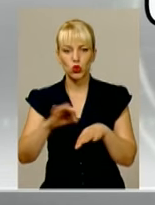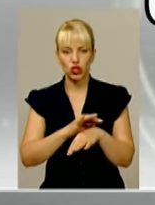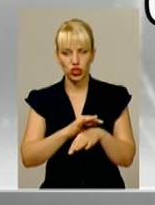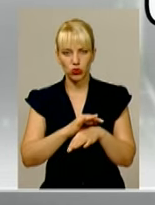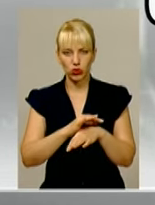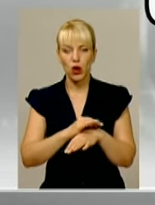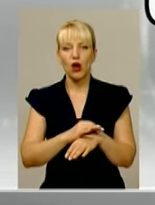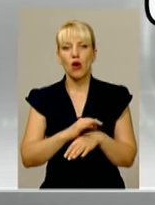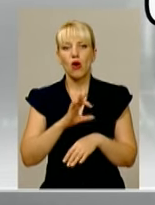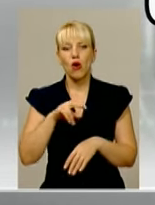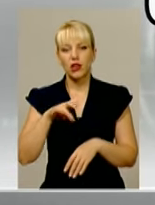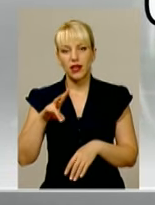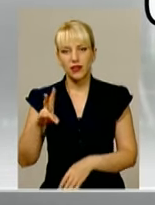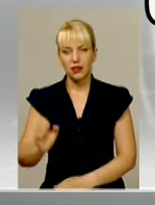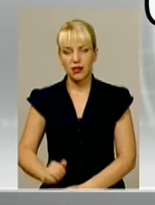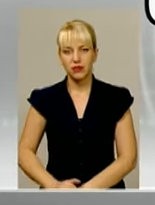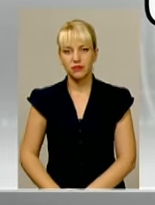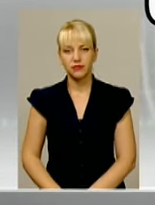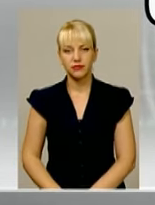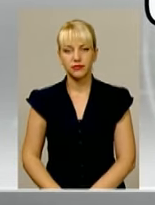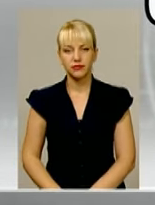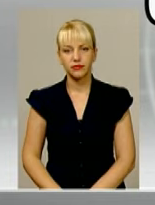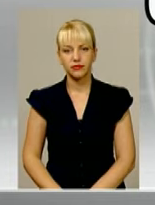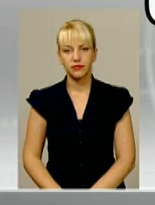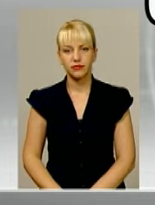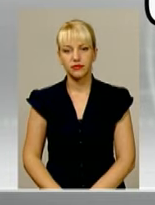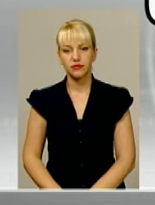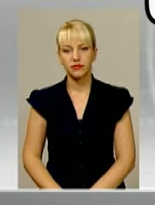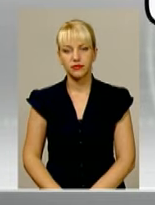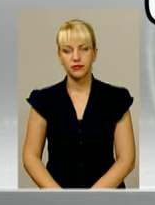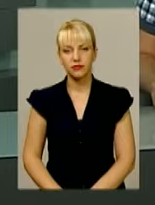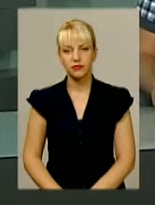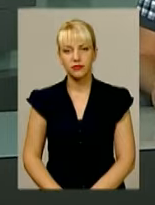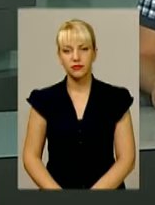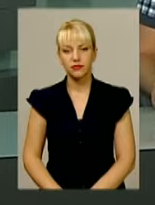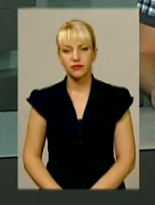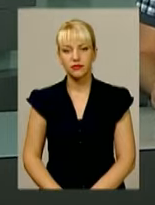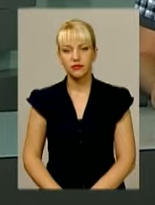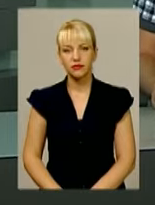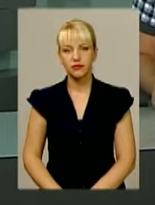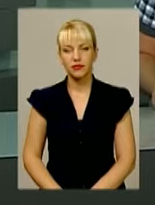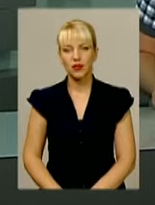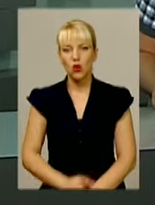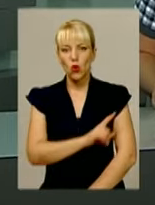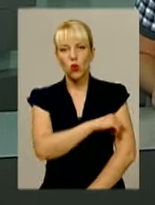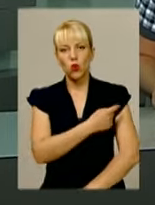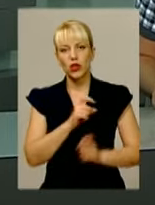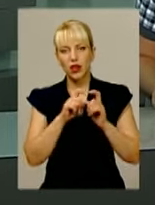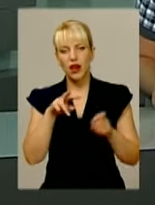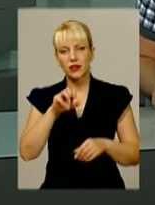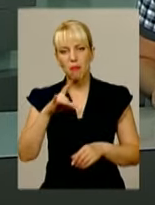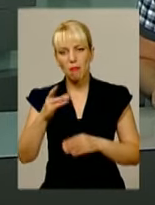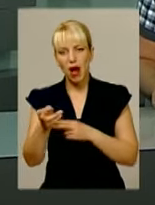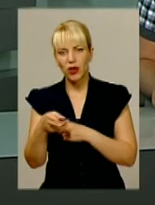телефону 097-447-4330. В лікарні Маріуполя помер